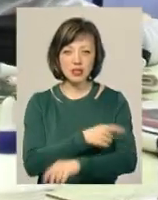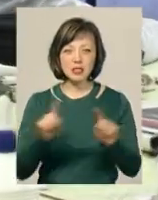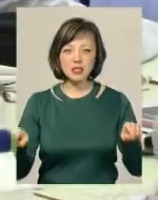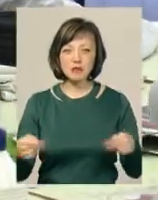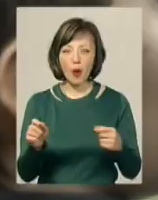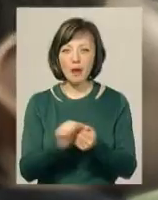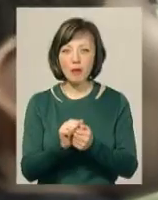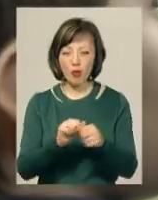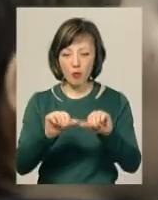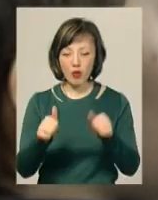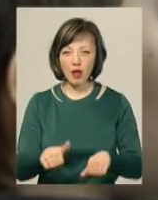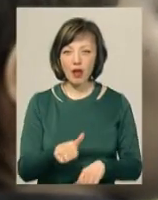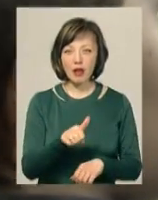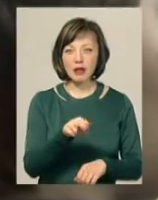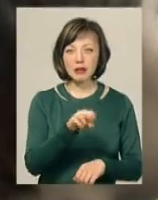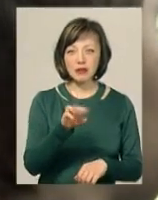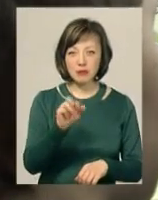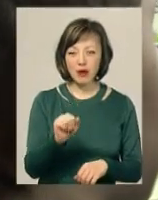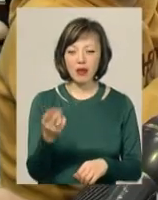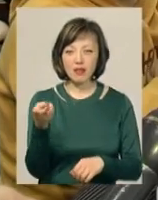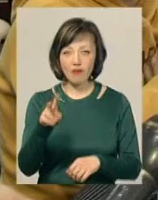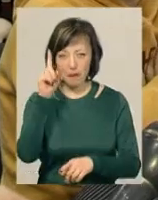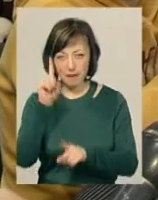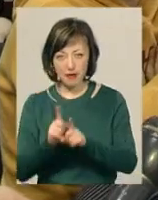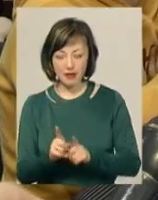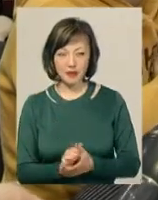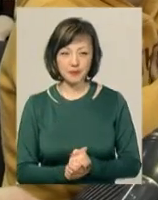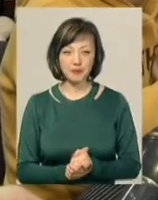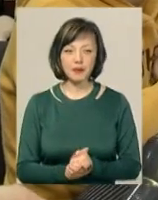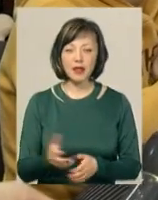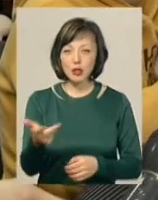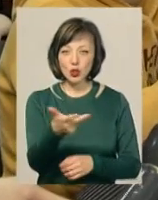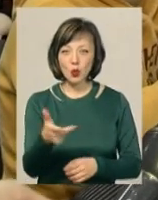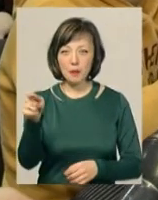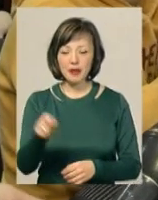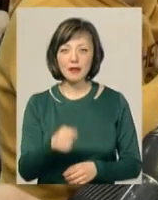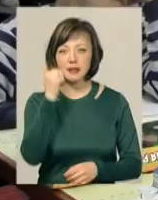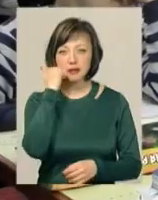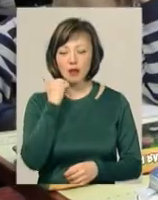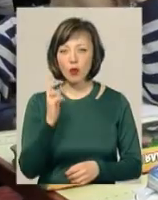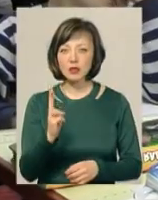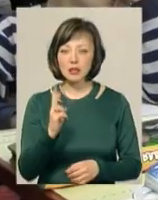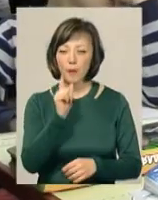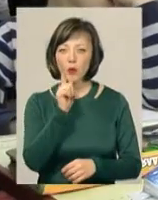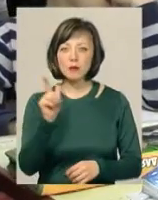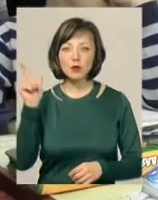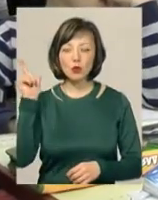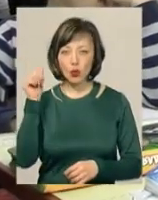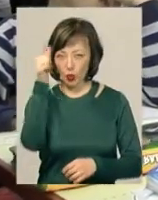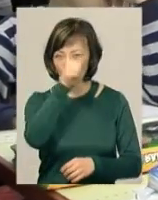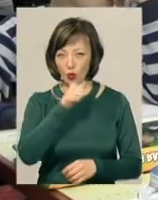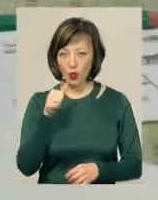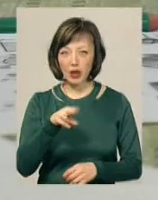паперових моделей Дмитро Герасимовський та брати Дмитро Кирик і Роман Пеньковський. Усі троє приїхали зі Старокостянтинова. Поза минулого року Дмитро